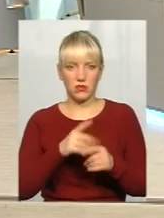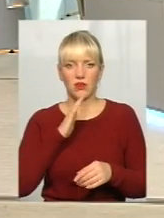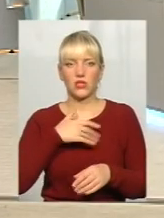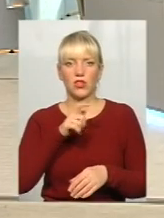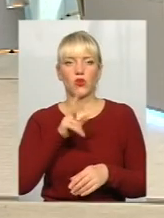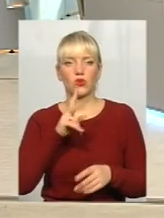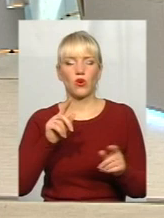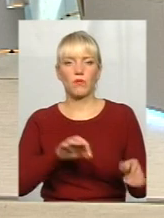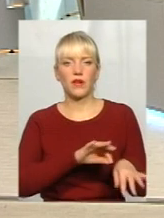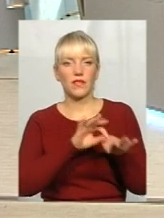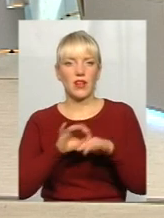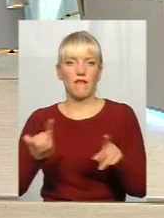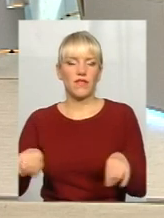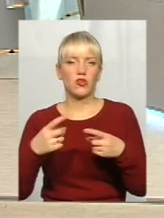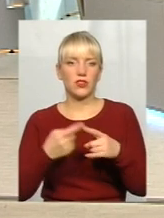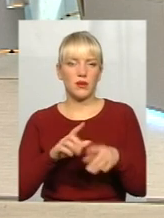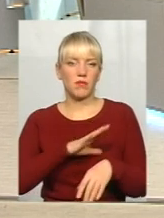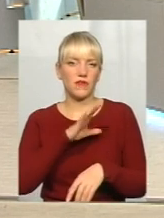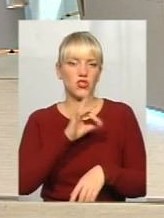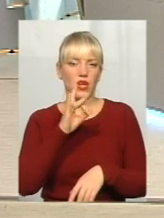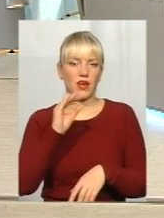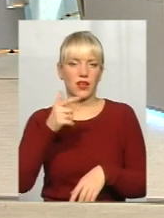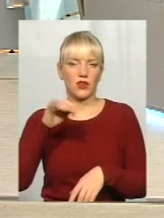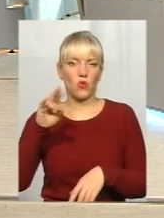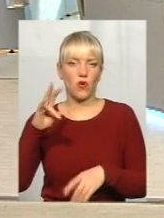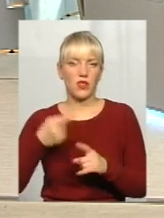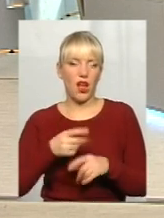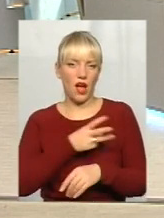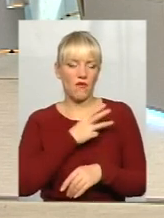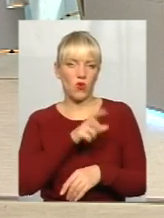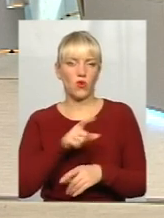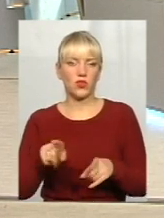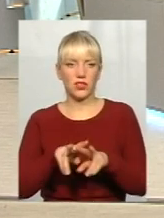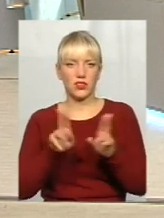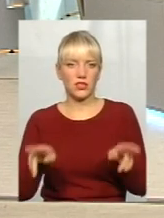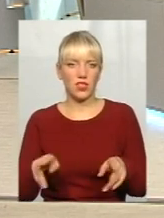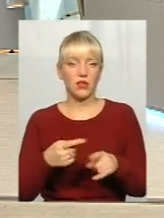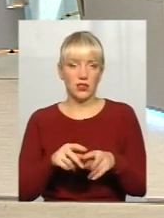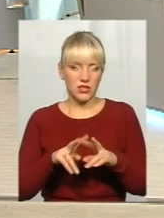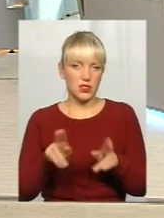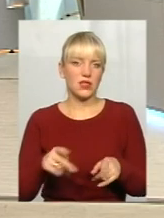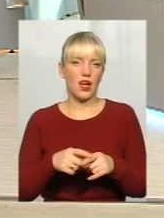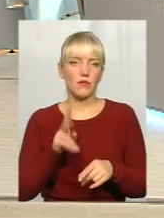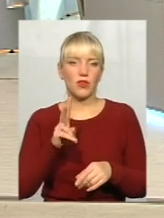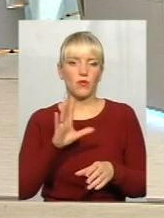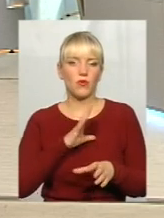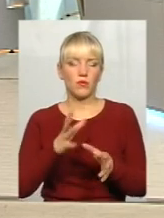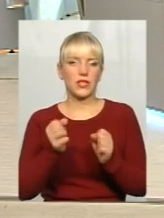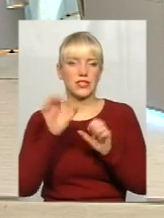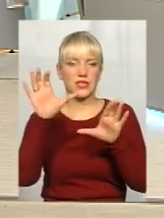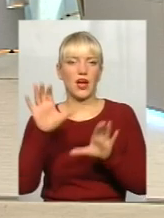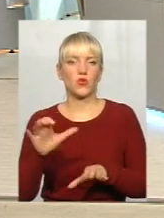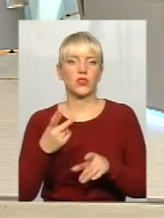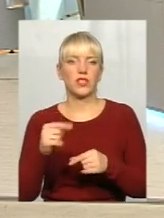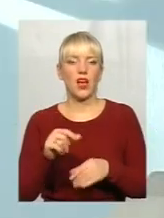відродження? Це ж бивші регіонали. Олігархи і оригінали. А воля народу – це не ті самі. І тим зрештою був прийнятий отей закон, де